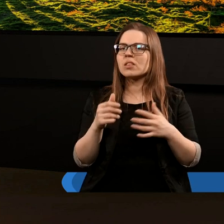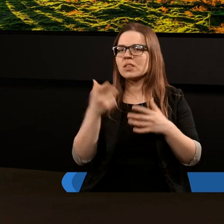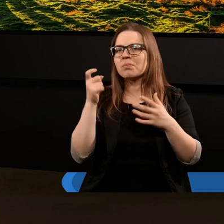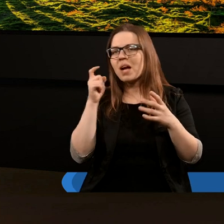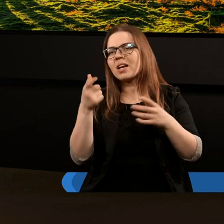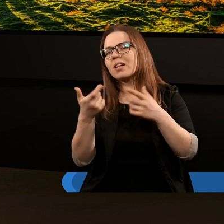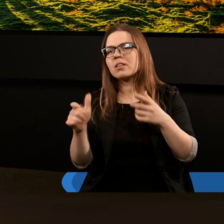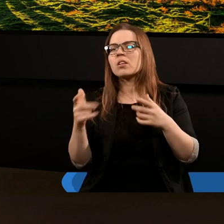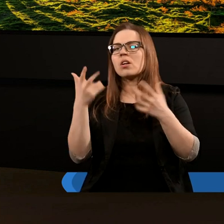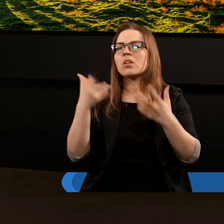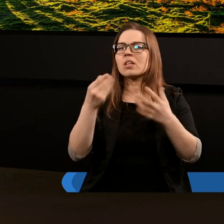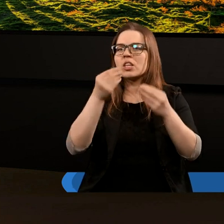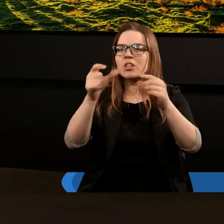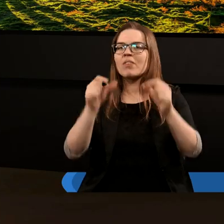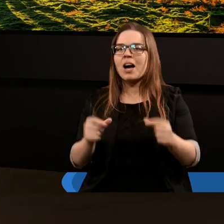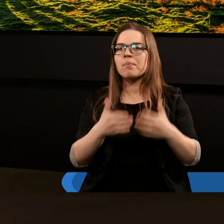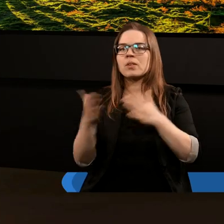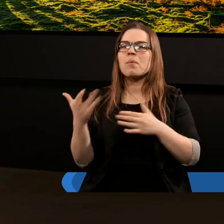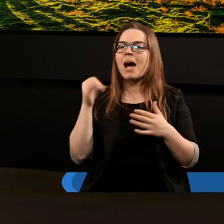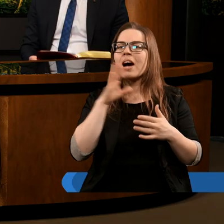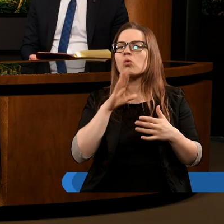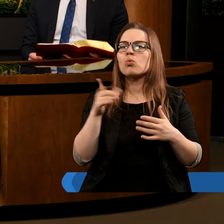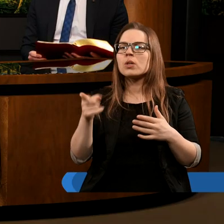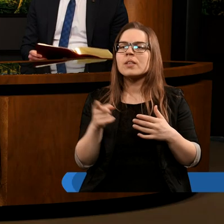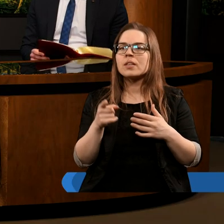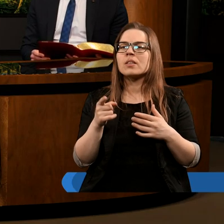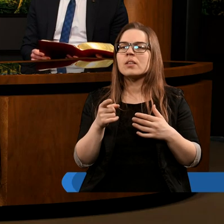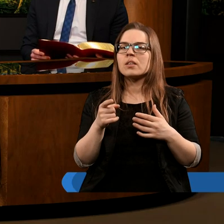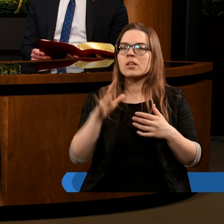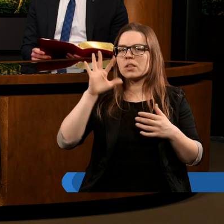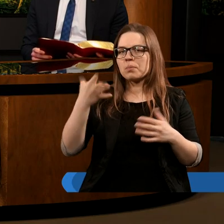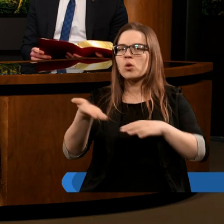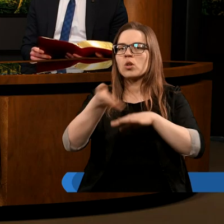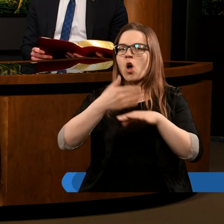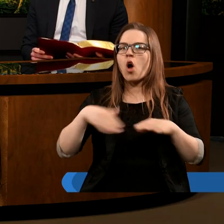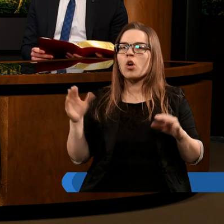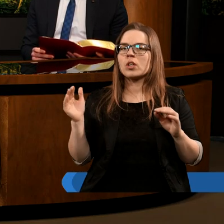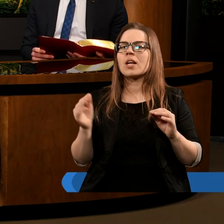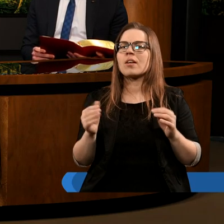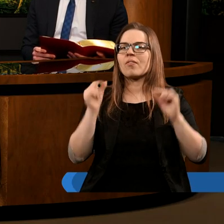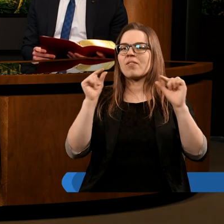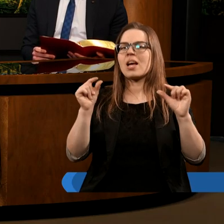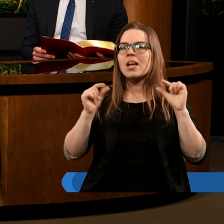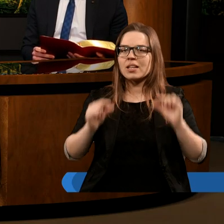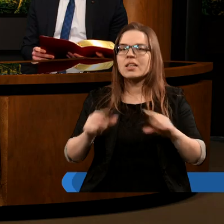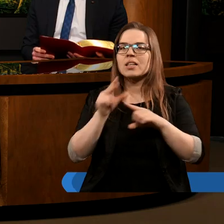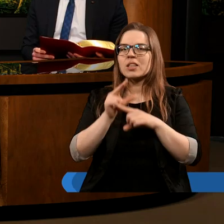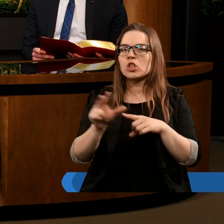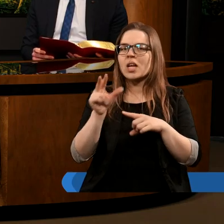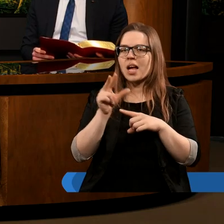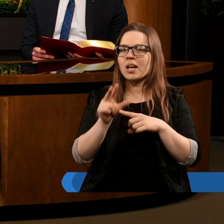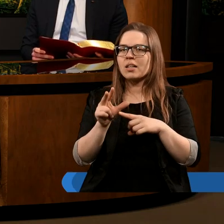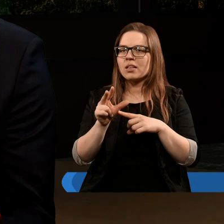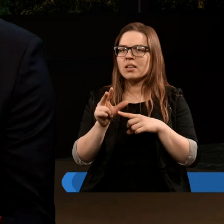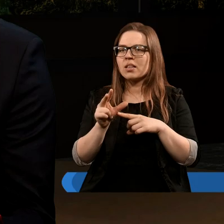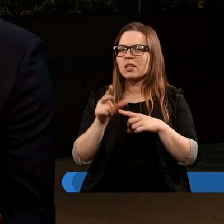będziemy się chcieli pewnie odnieść, czytając kolejne fragmenty. Mariuszu? Jeszcze chciałbym przeczytać z piątego rozdziału, werset trzynasty.